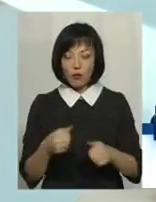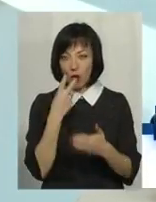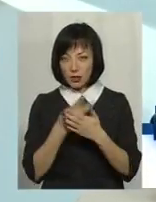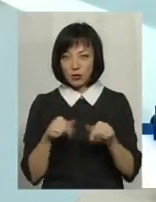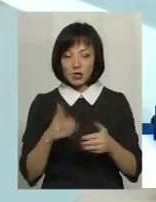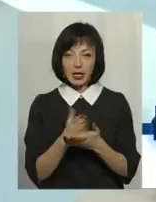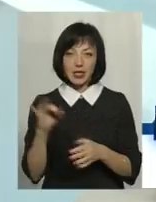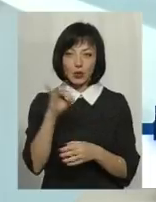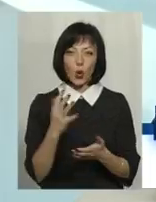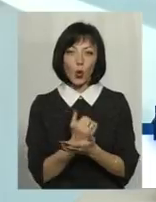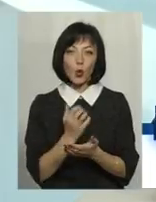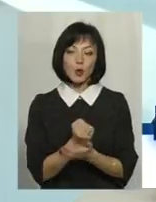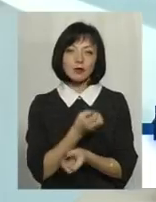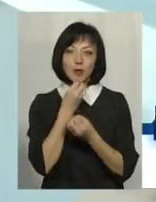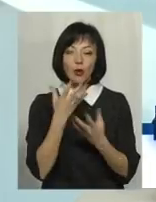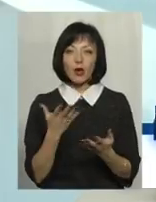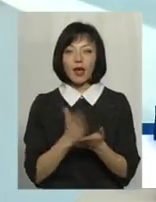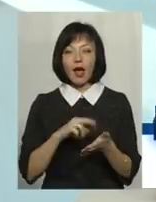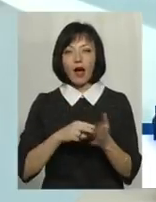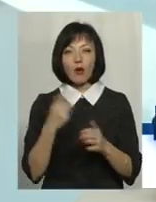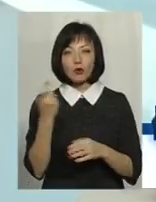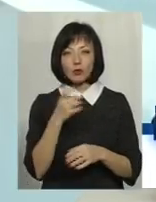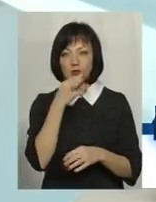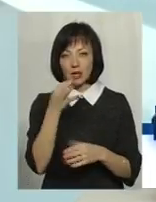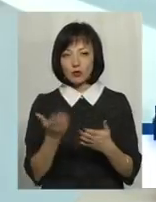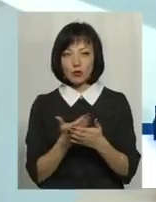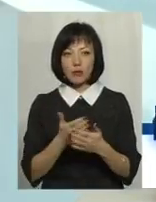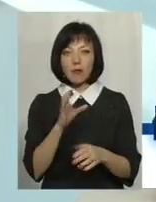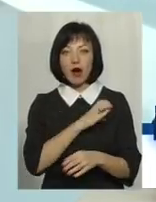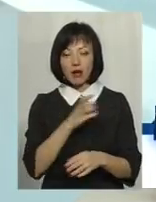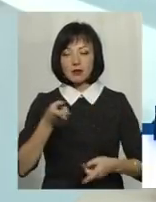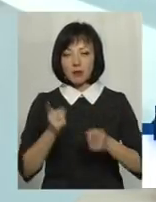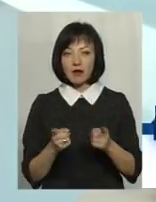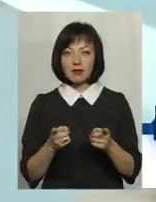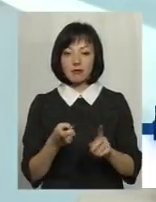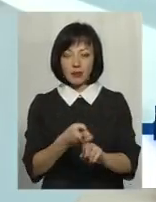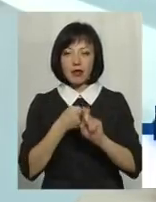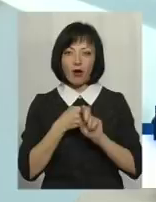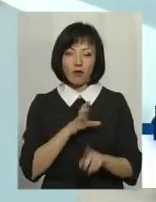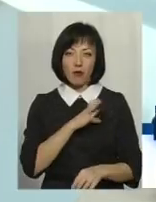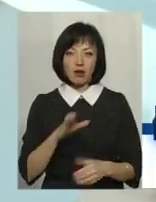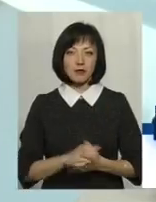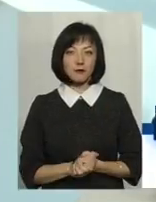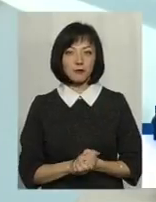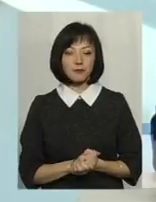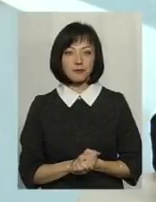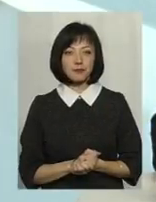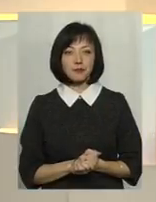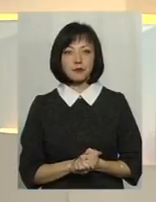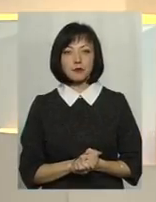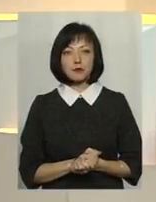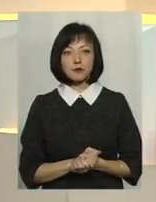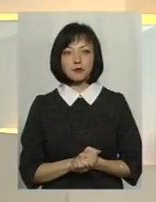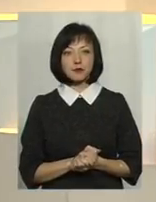тут є історія успіху, справді тут є економіка, як було сказано в сюжеті, що багатство справді тут буде притягувати багатство. По суті,